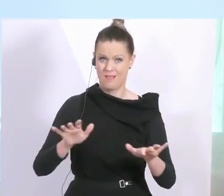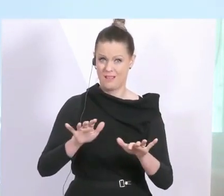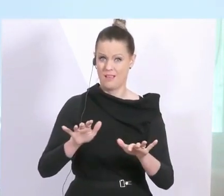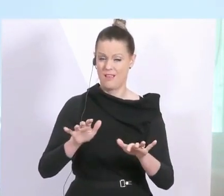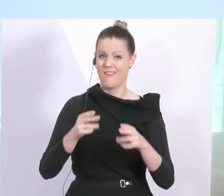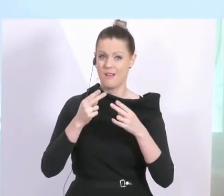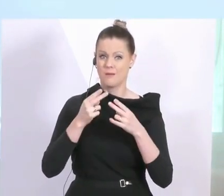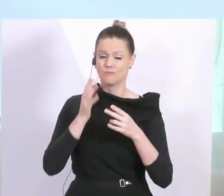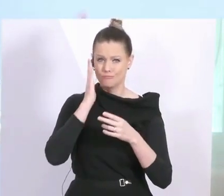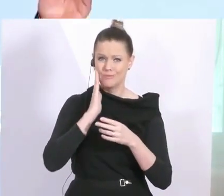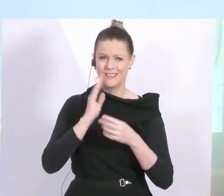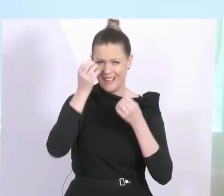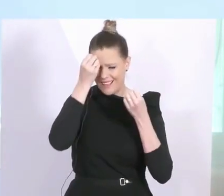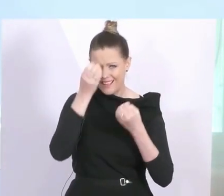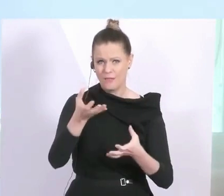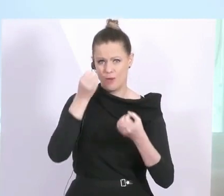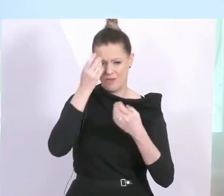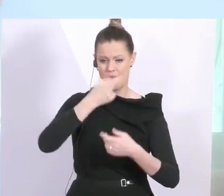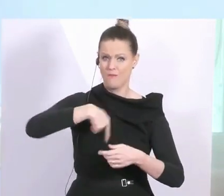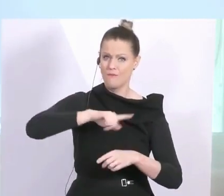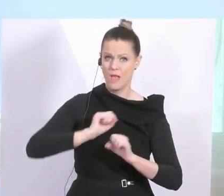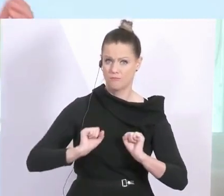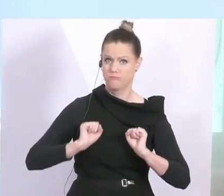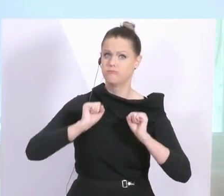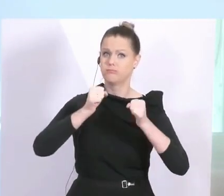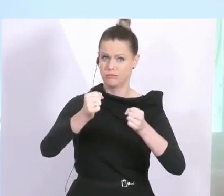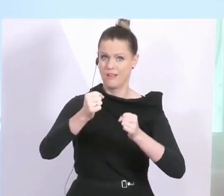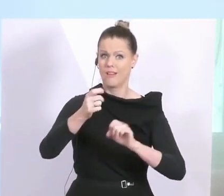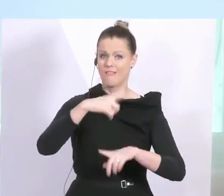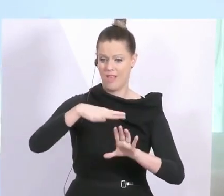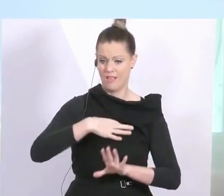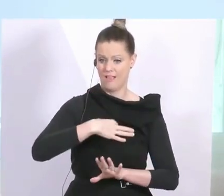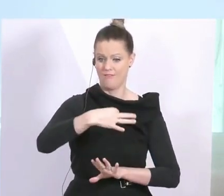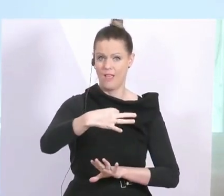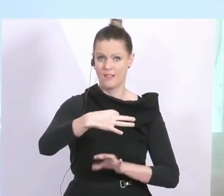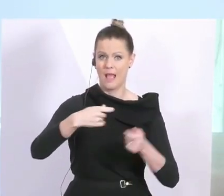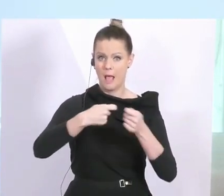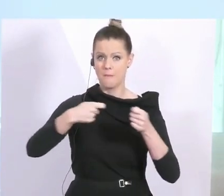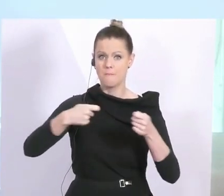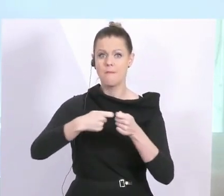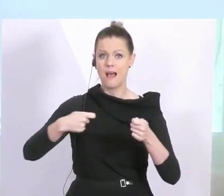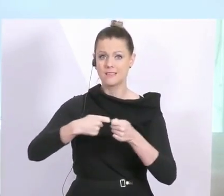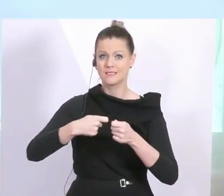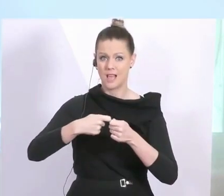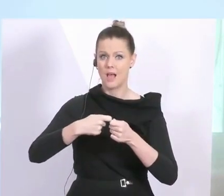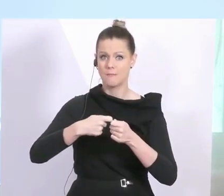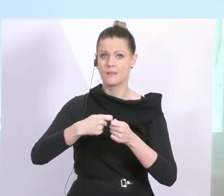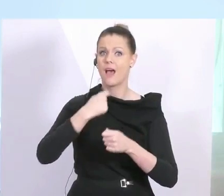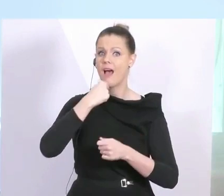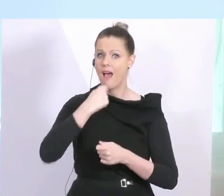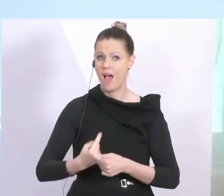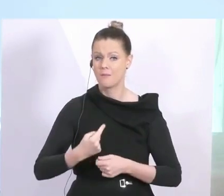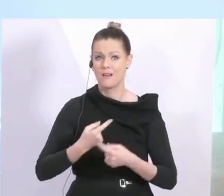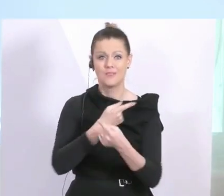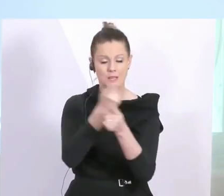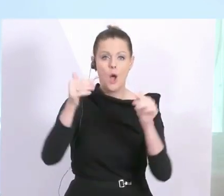unsere. Wir leisten einen Beitrag. Ja, wir sind gewählt, um Maßnahmen vorzugeben. Aber wir sind auch darauf angewiesen,